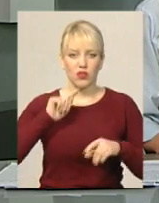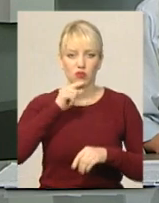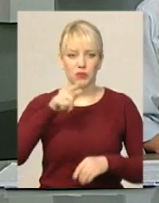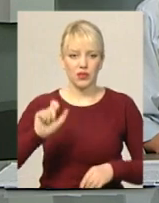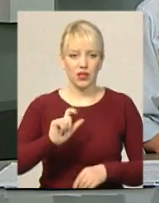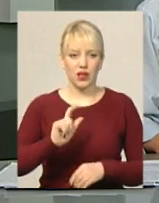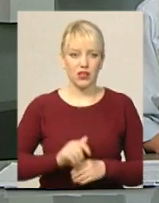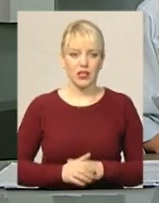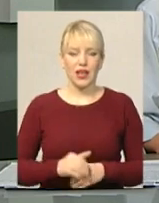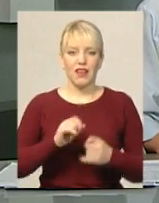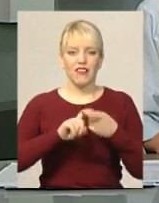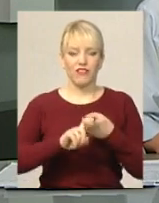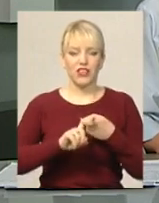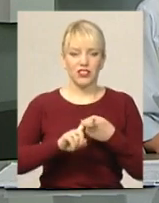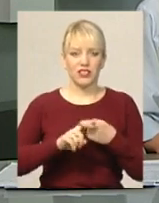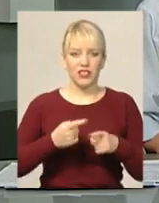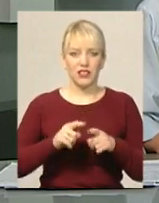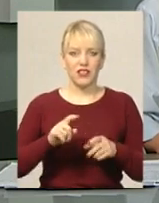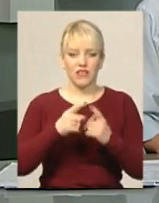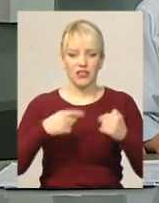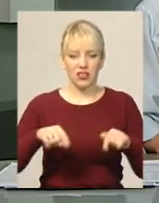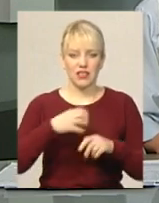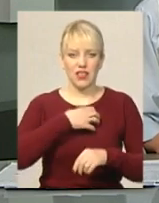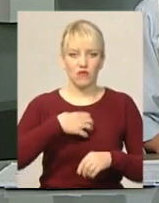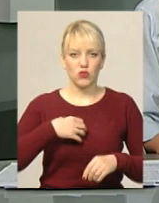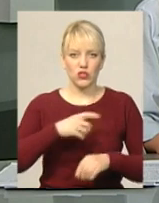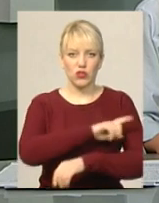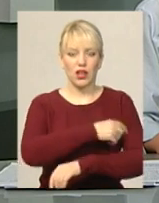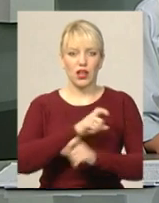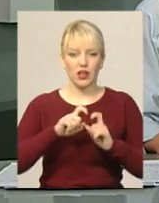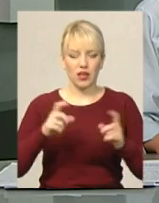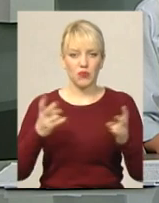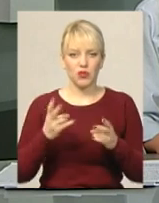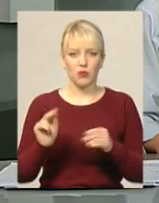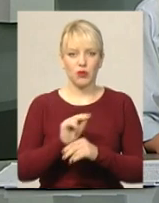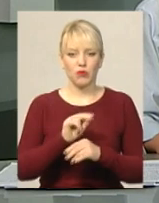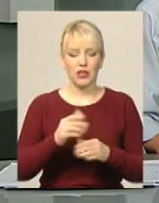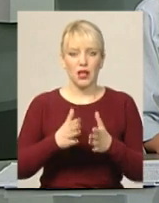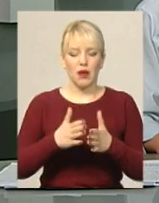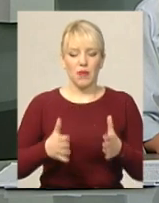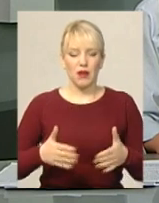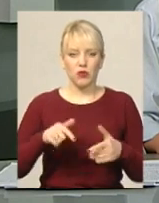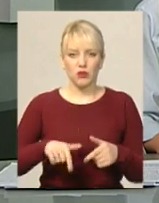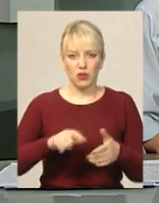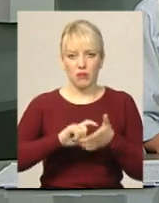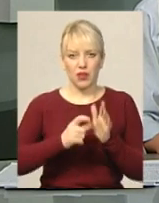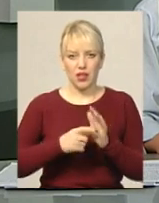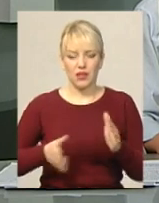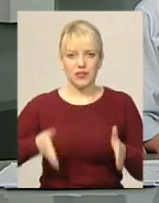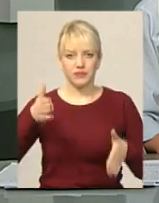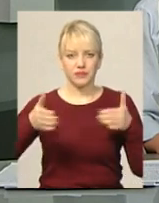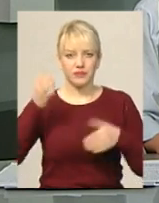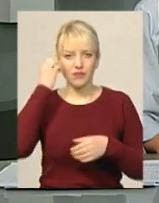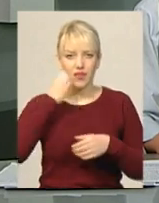відділення Славуцької районної лікарні потребує капітального ремонту Більше половини палат тут з обдертими стінами, латаною підлогою та старими